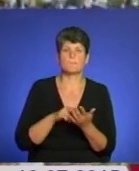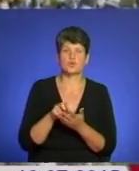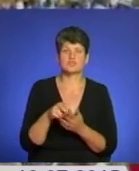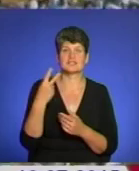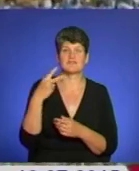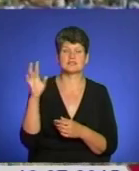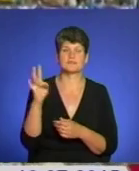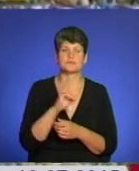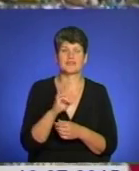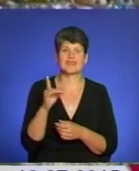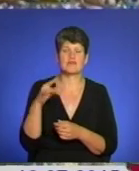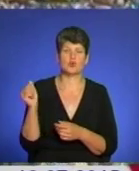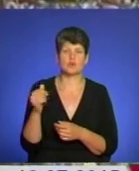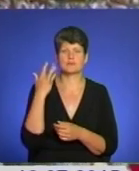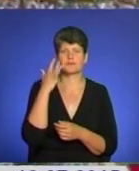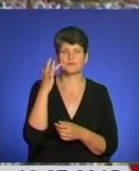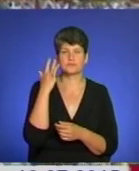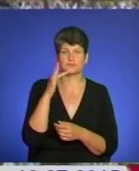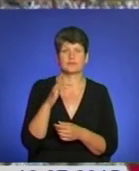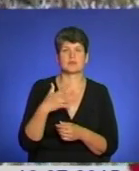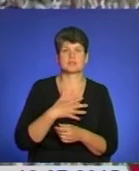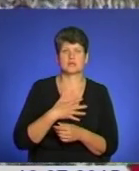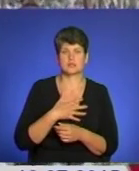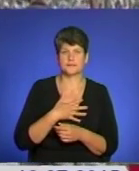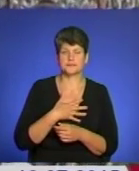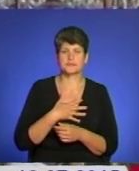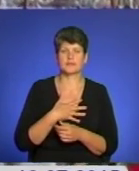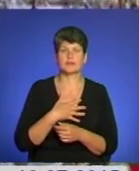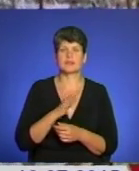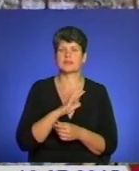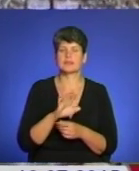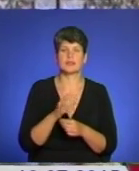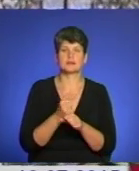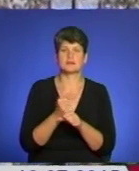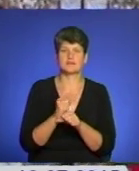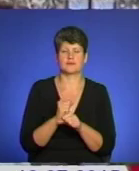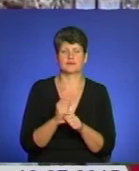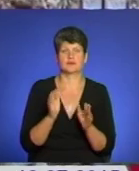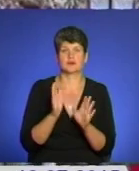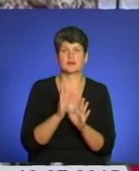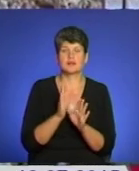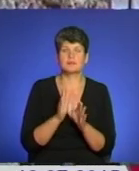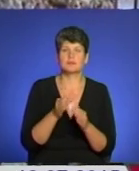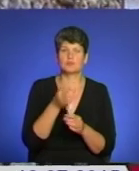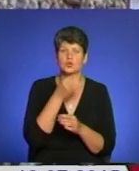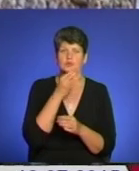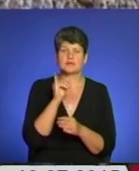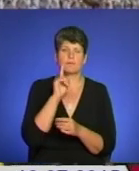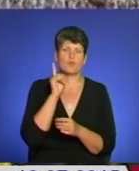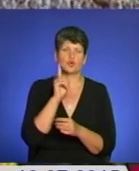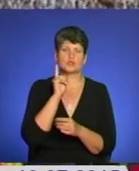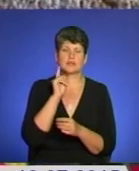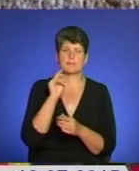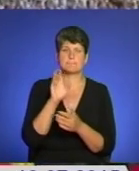єпископів з Європи, Сполучених Штатів Америки, Канади. Невимушена атмосфера прощі, до вподоби і молодим